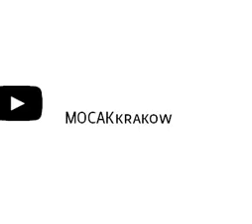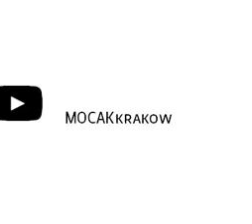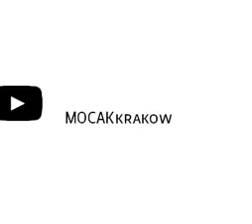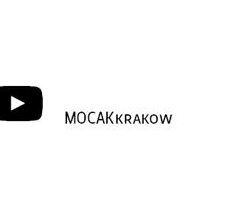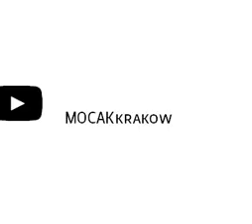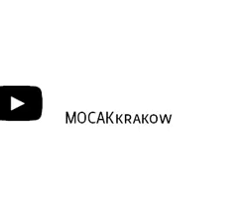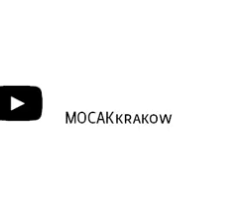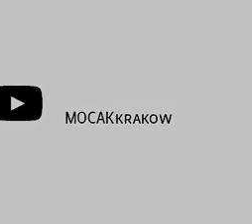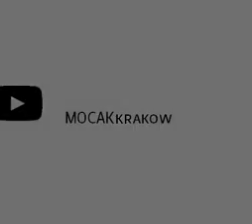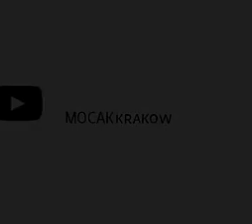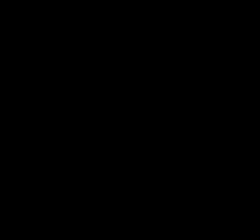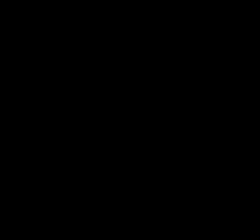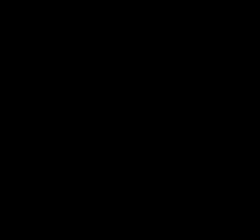Także zapraszam pieśń.